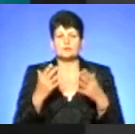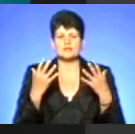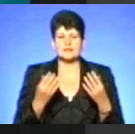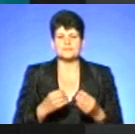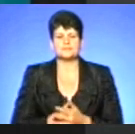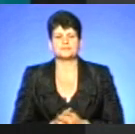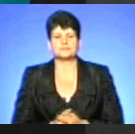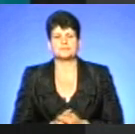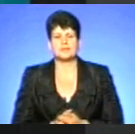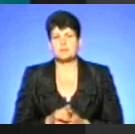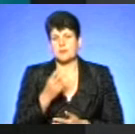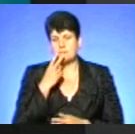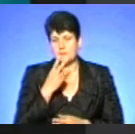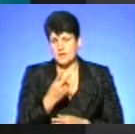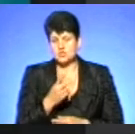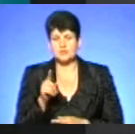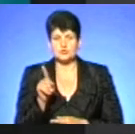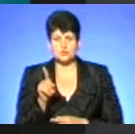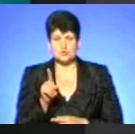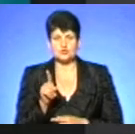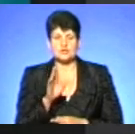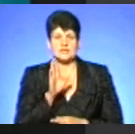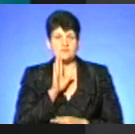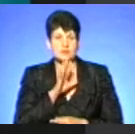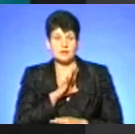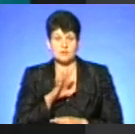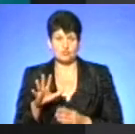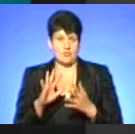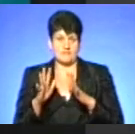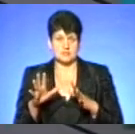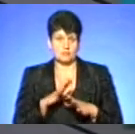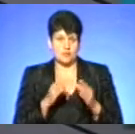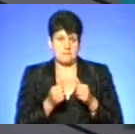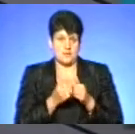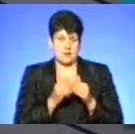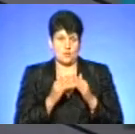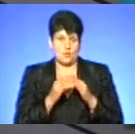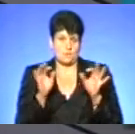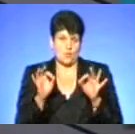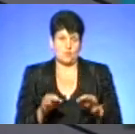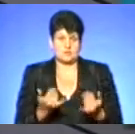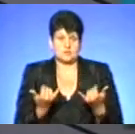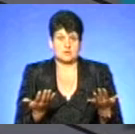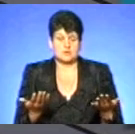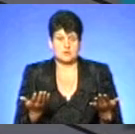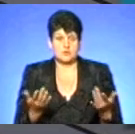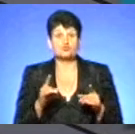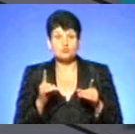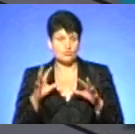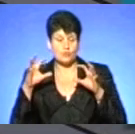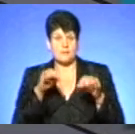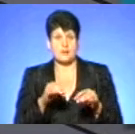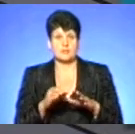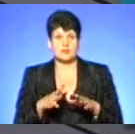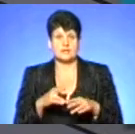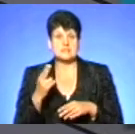б, чому напала змія. І що це була за змія? Можете нам розказати? На території нашої області з отруйних